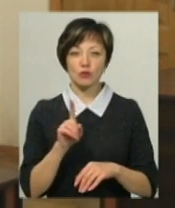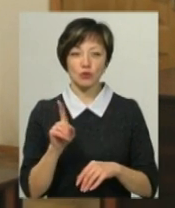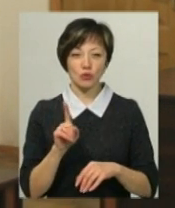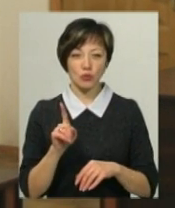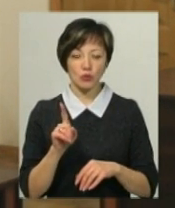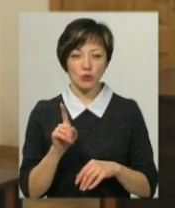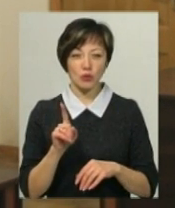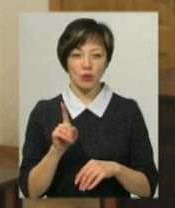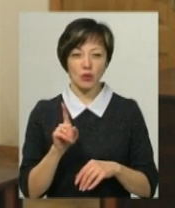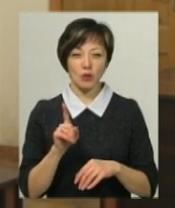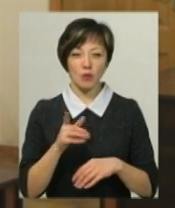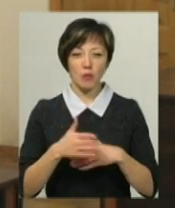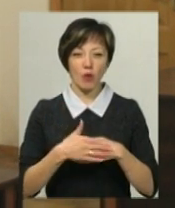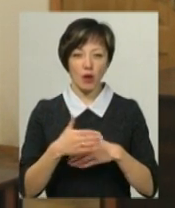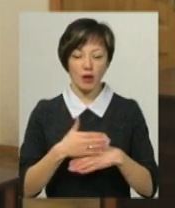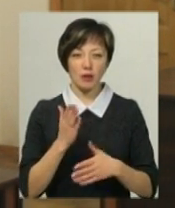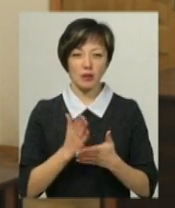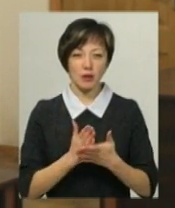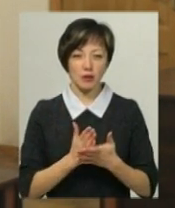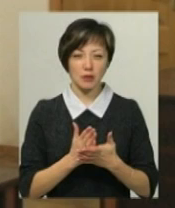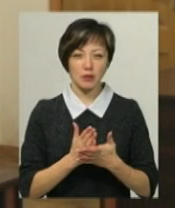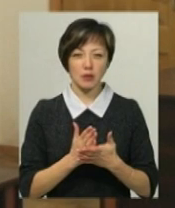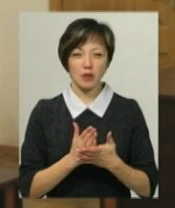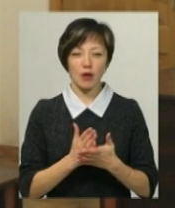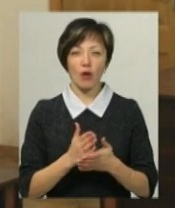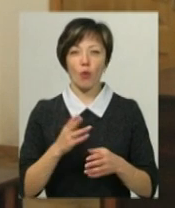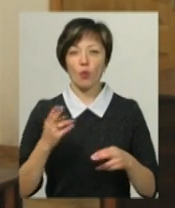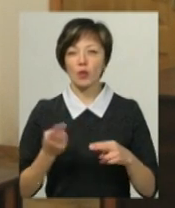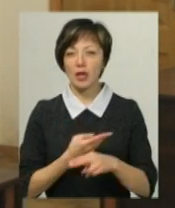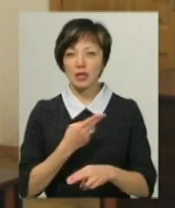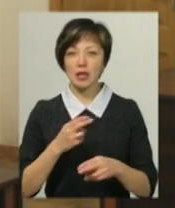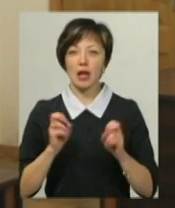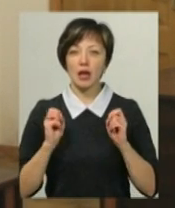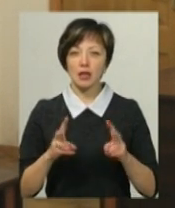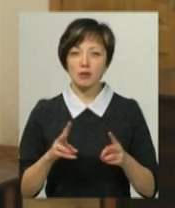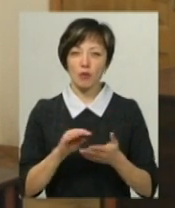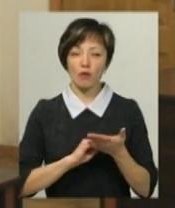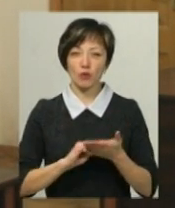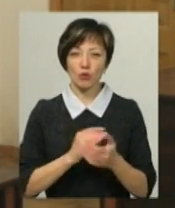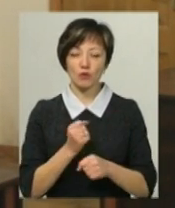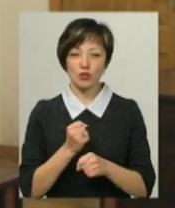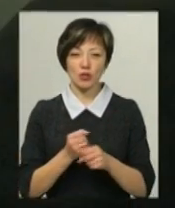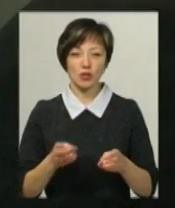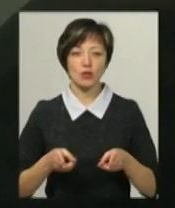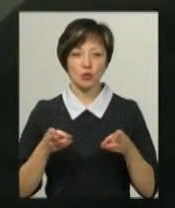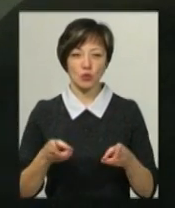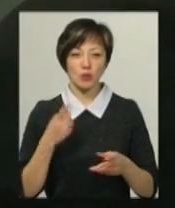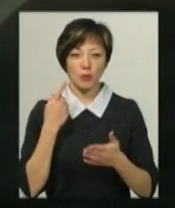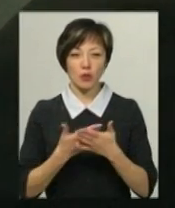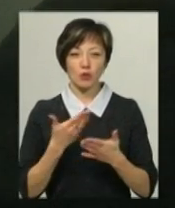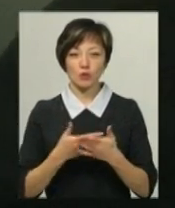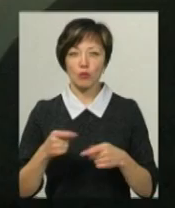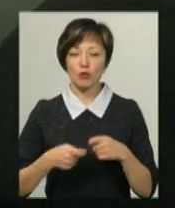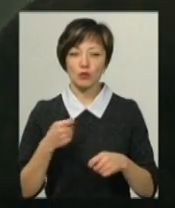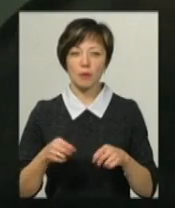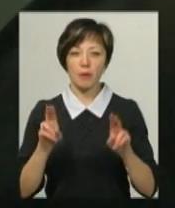передбаченого спокарання є суттєвим элементом проєкційної ризики руховування або повторного вчинення злочинів. Підозрюваний у